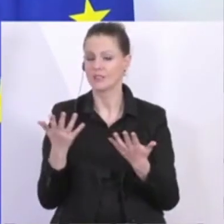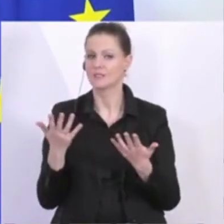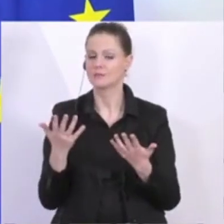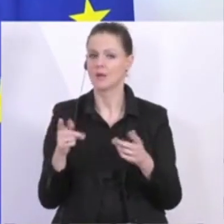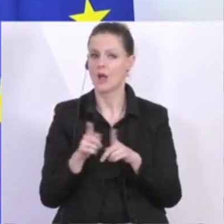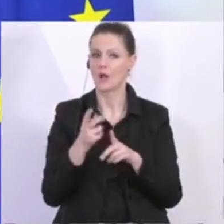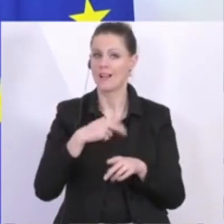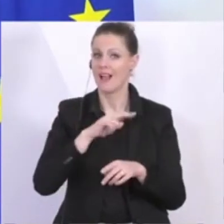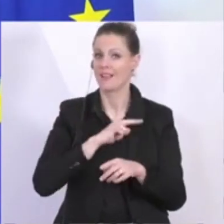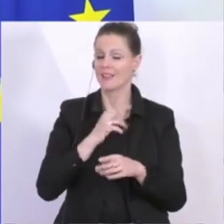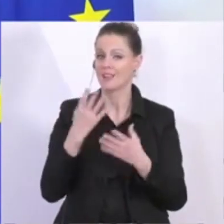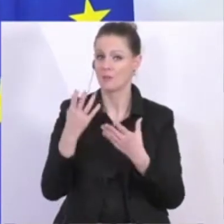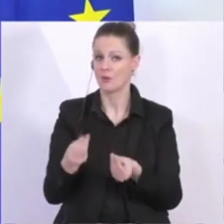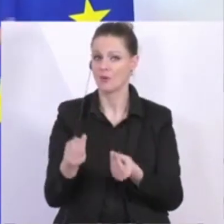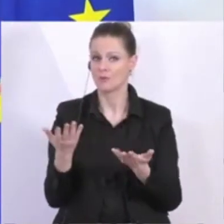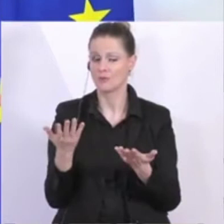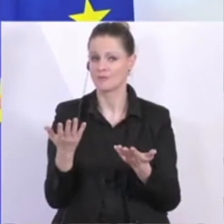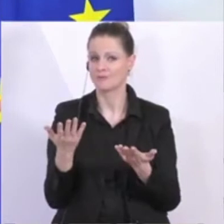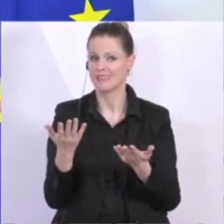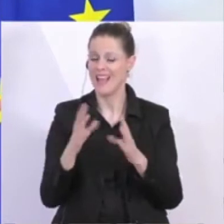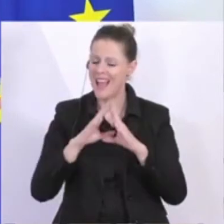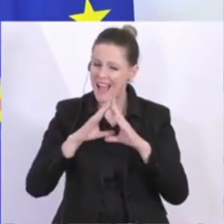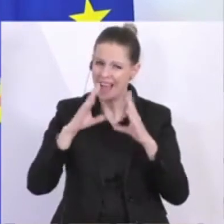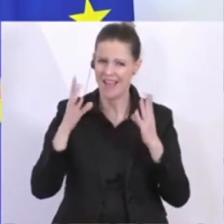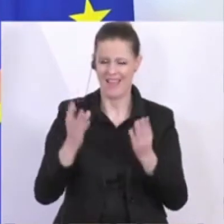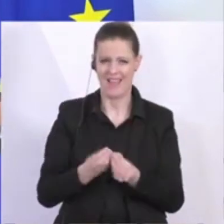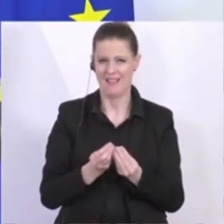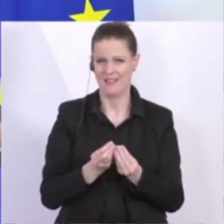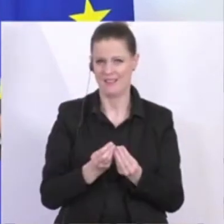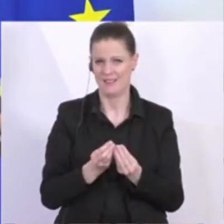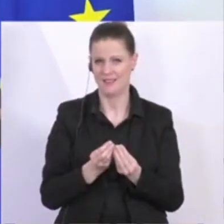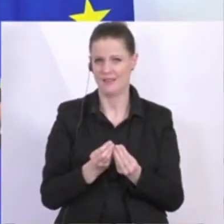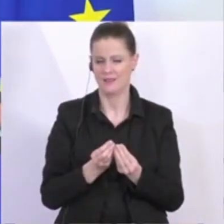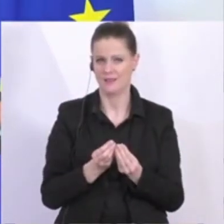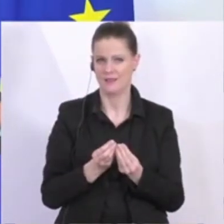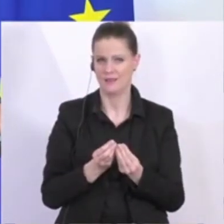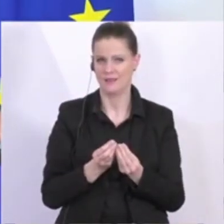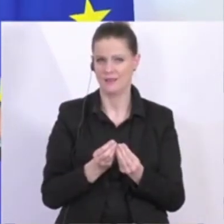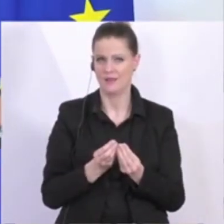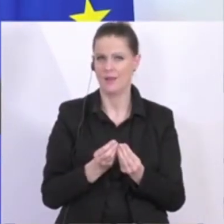gewährleistet sein soll, dass alle, die bis zum 16.